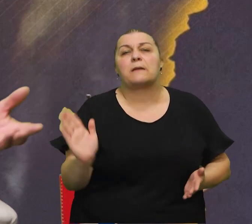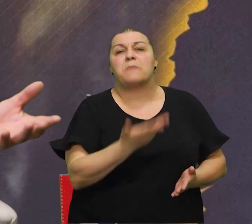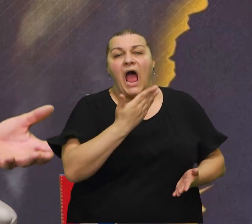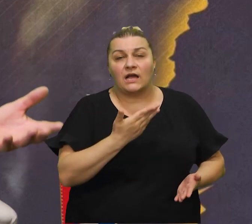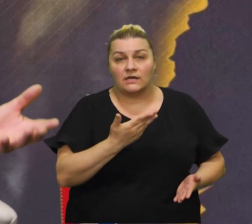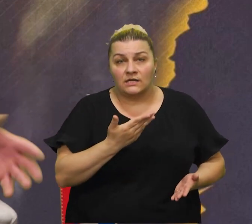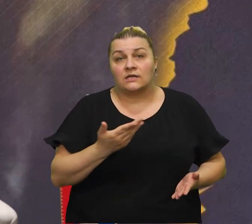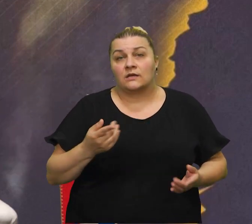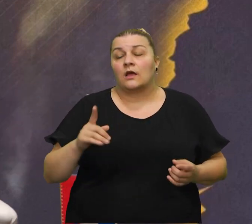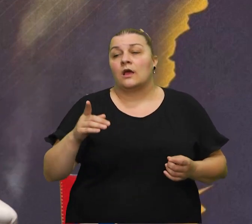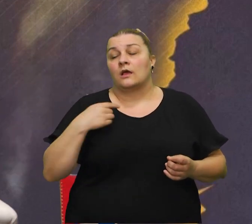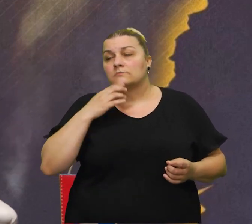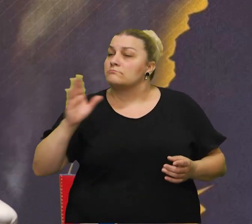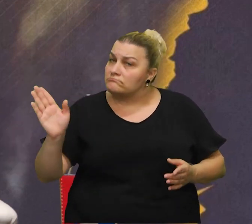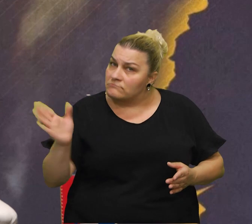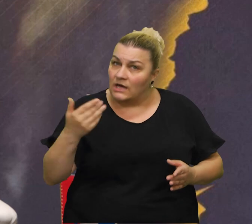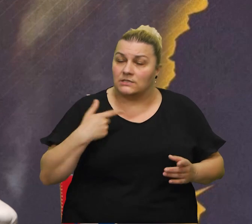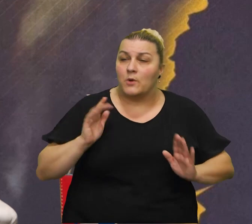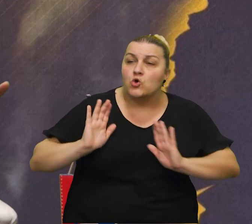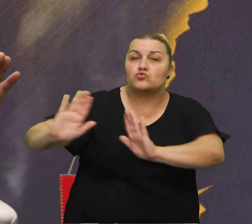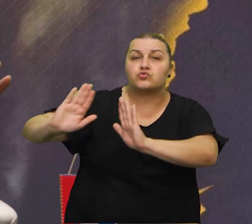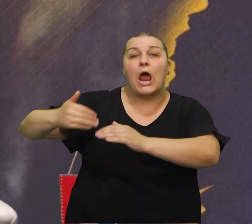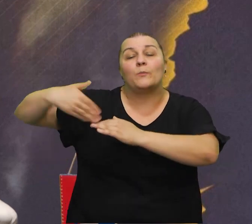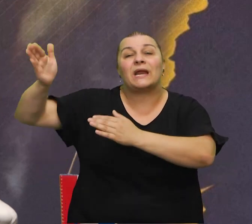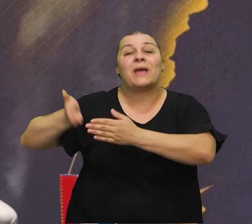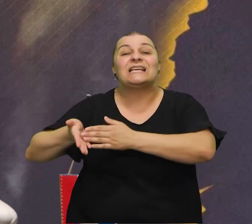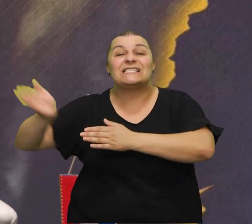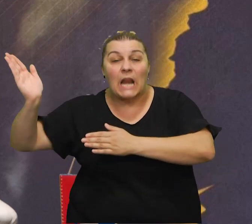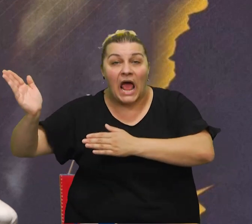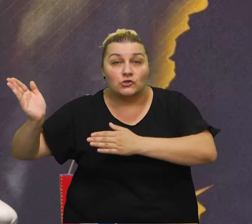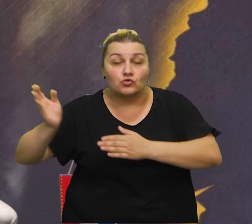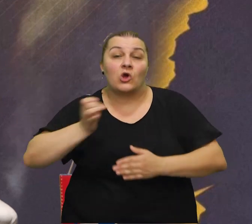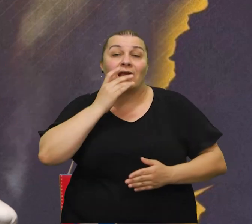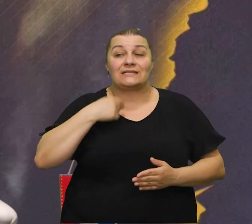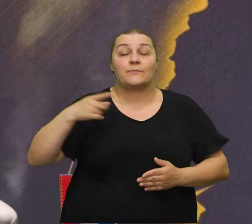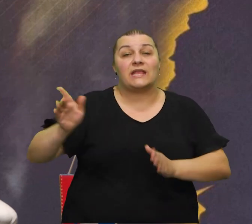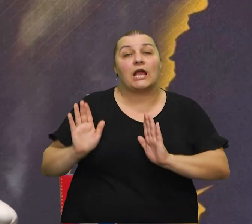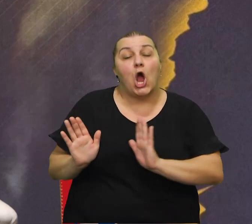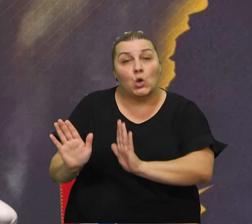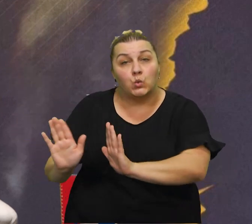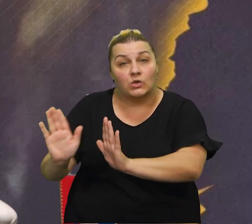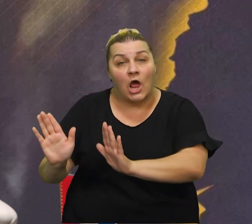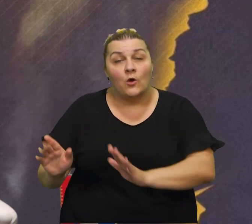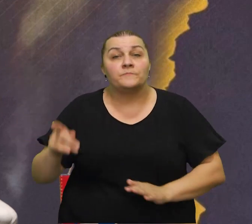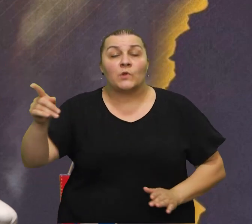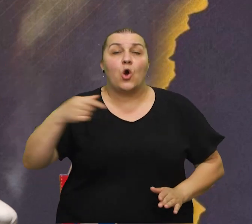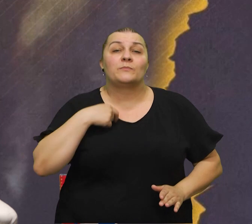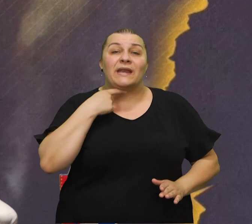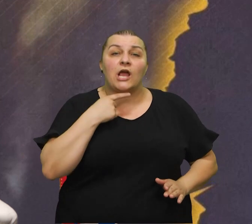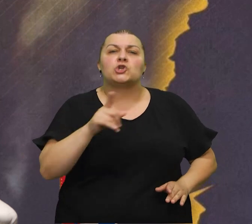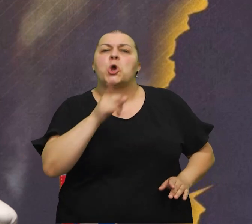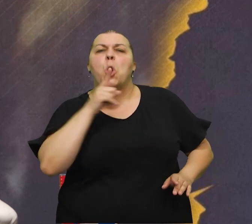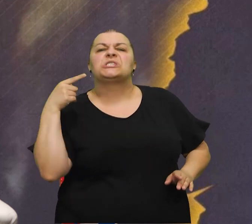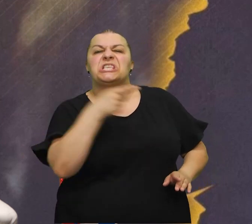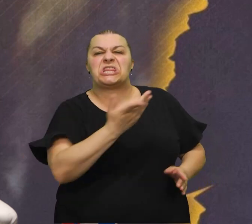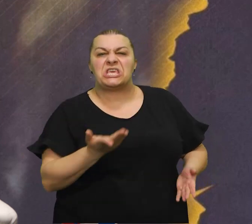makse će ja odavlja dok je sve u redu. Ja njega guran tamo prema izlazu i kad sam ga gurao i ovo mene u jednom momentu